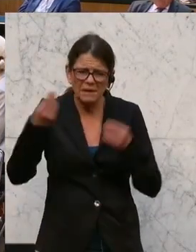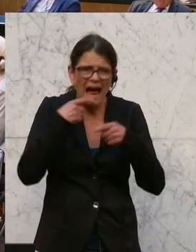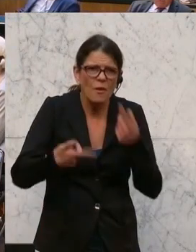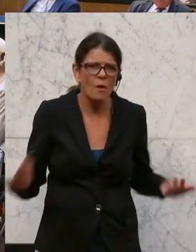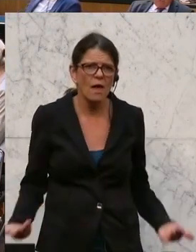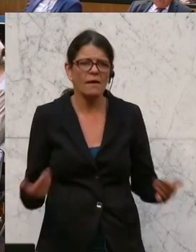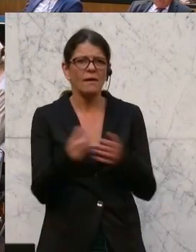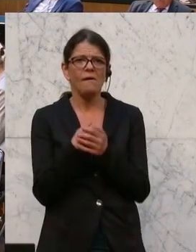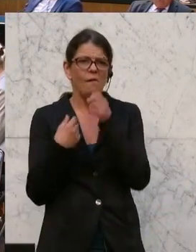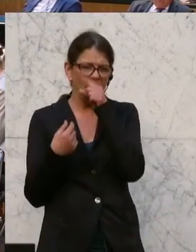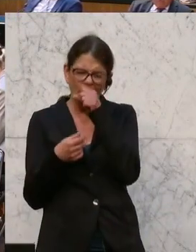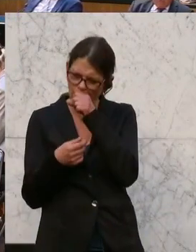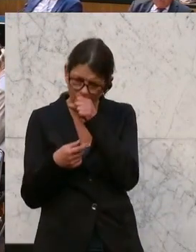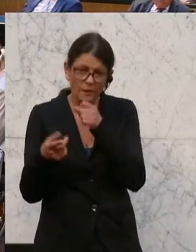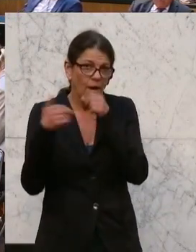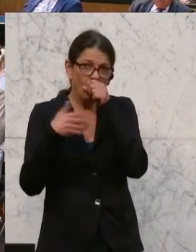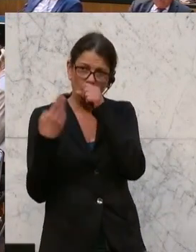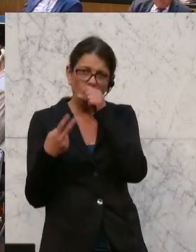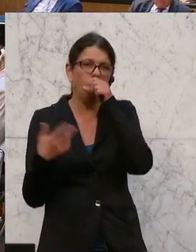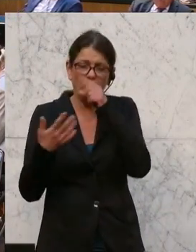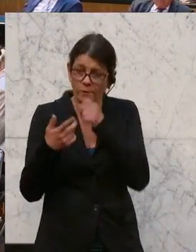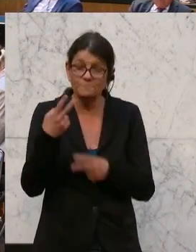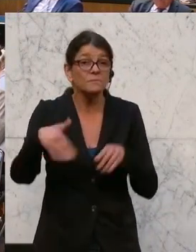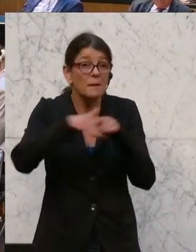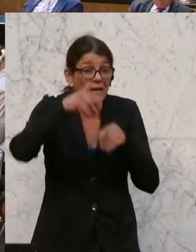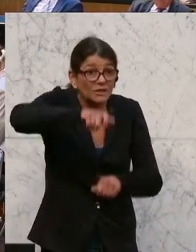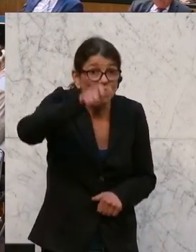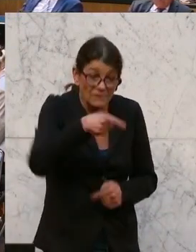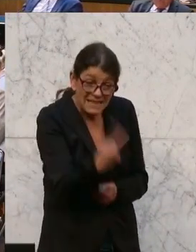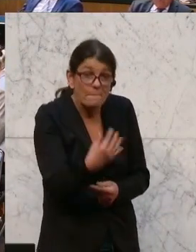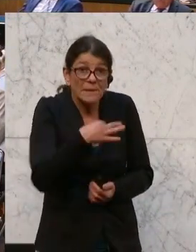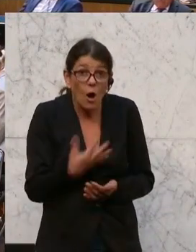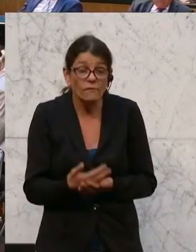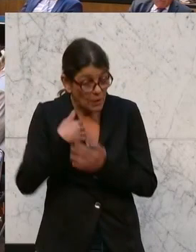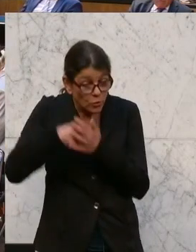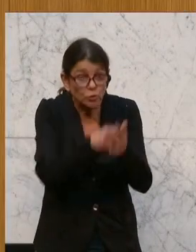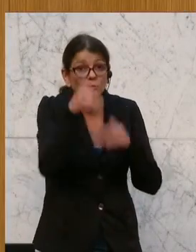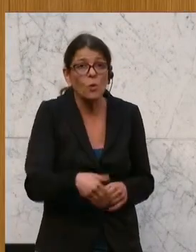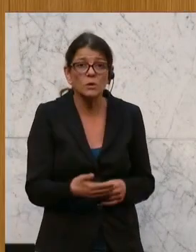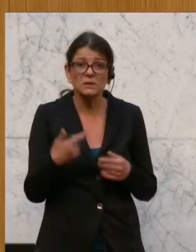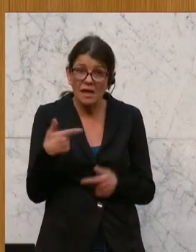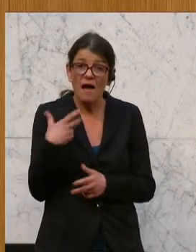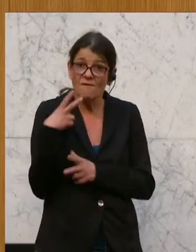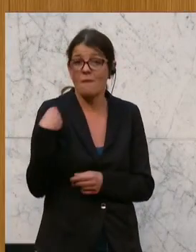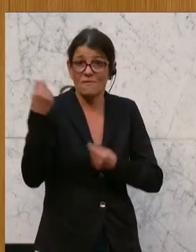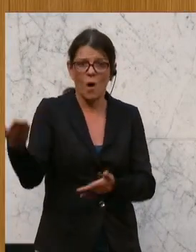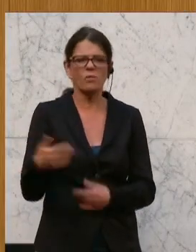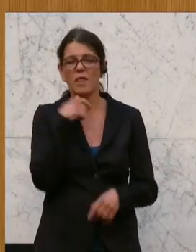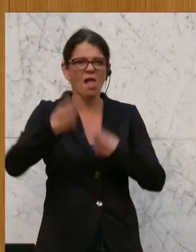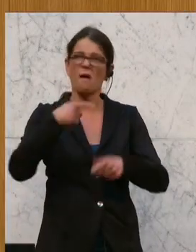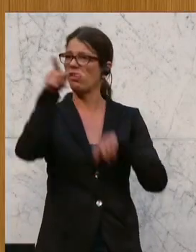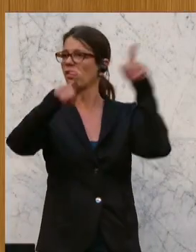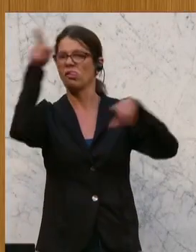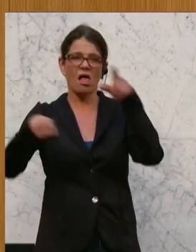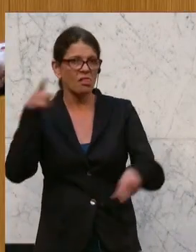Rolle, sondern es geht darum, wirklich die Beschäftigten, die davon betroffen sind, zu stützen. Das würde ich mir erwarten und nicht ständig